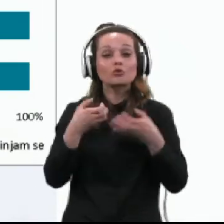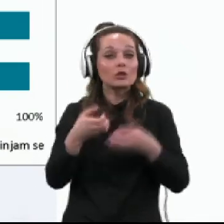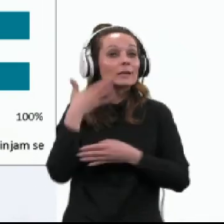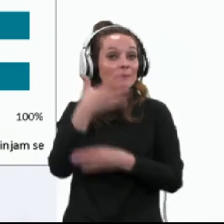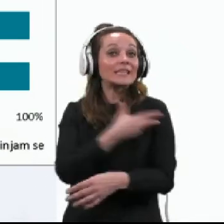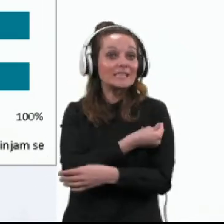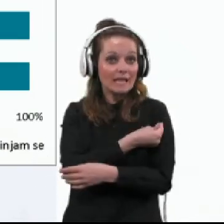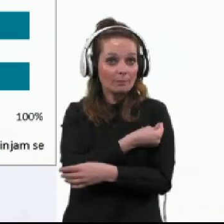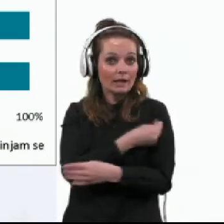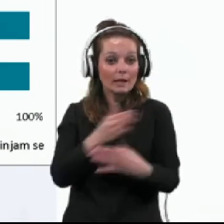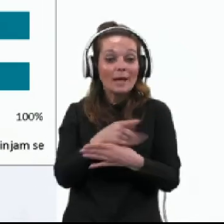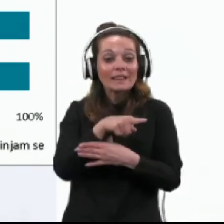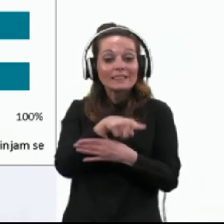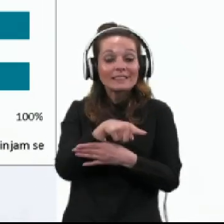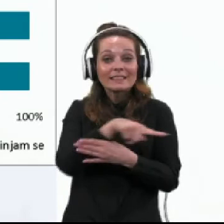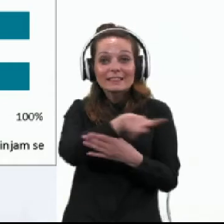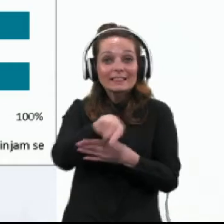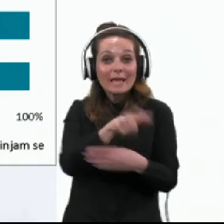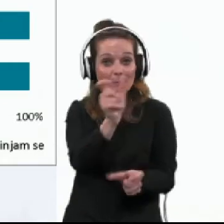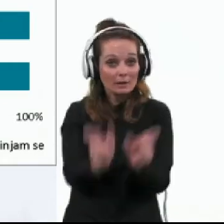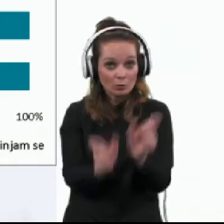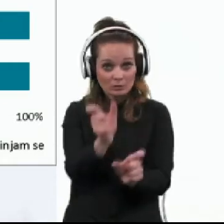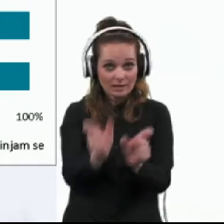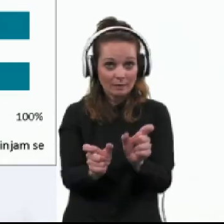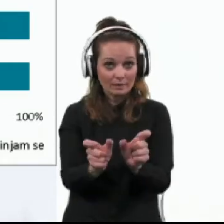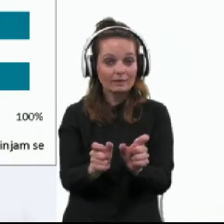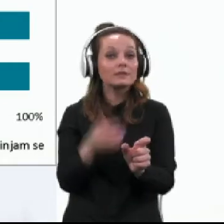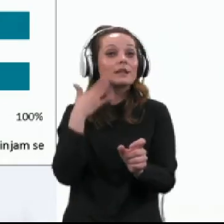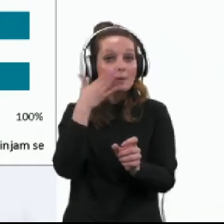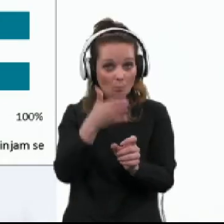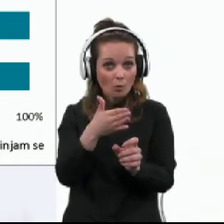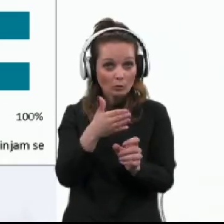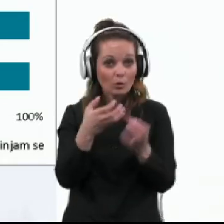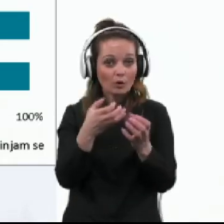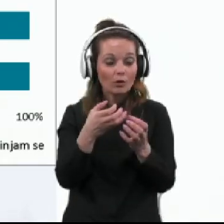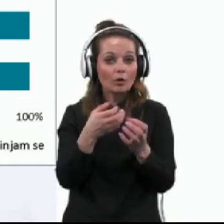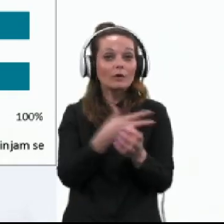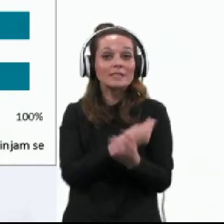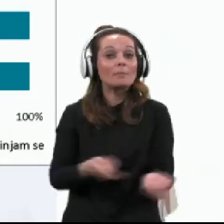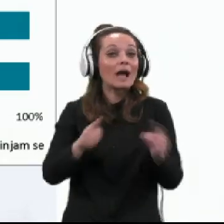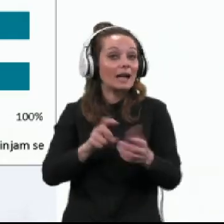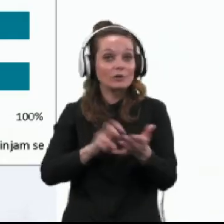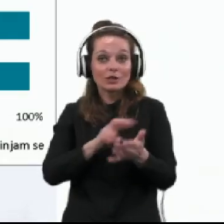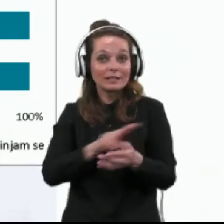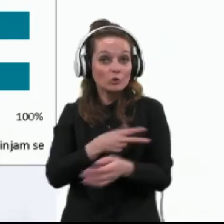in med temi, ki se nameravajo ali pa še niso bili cepiti,